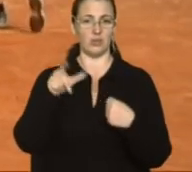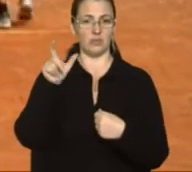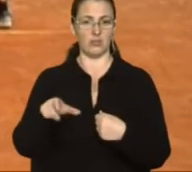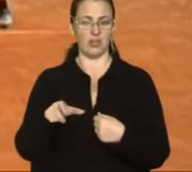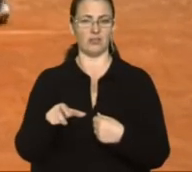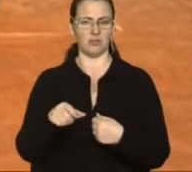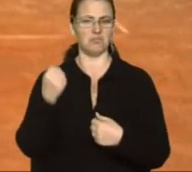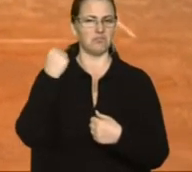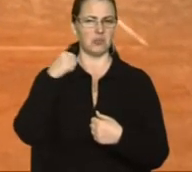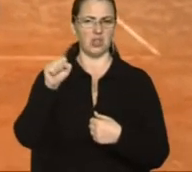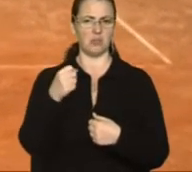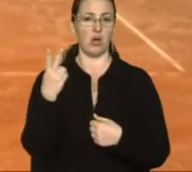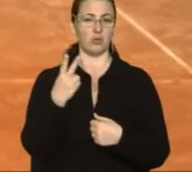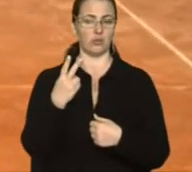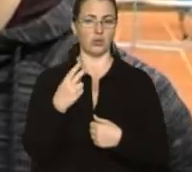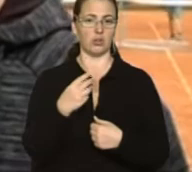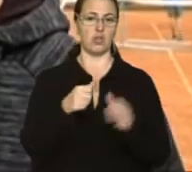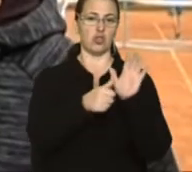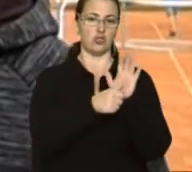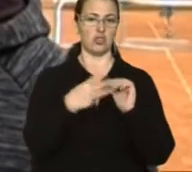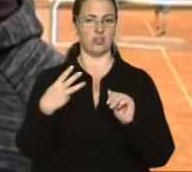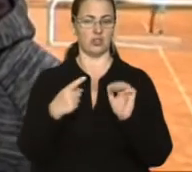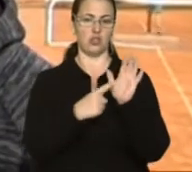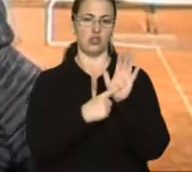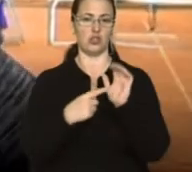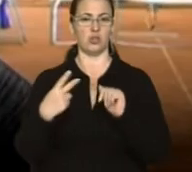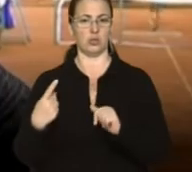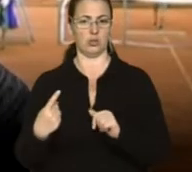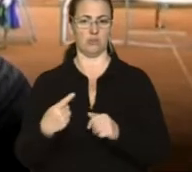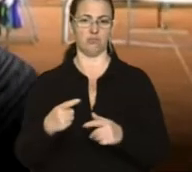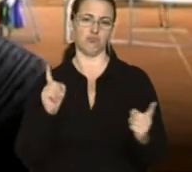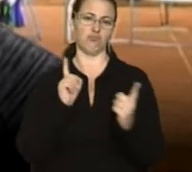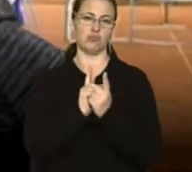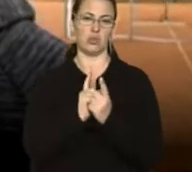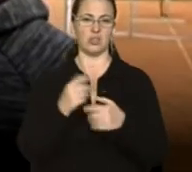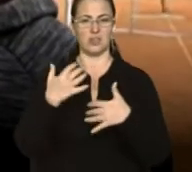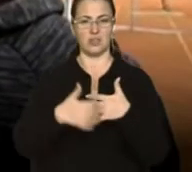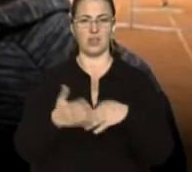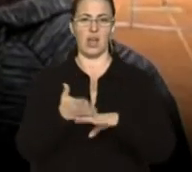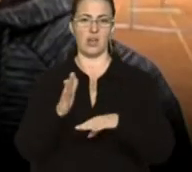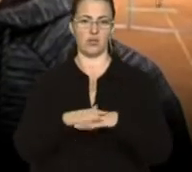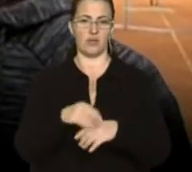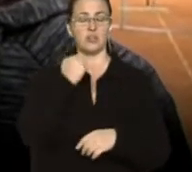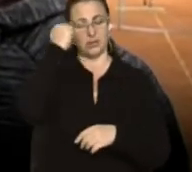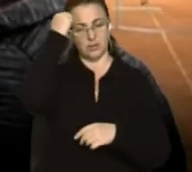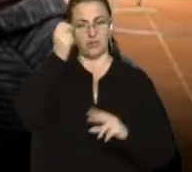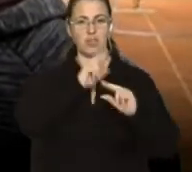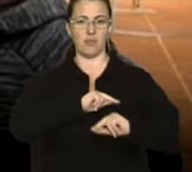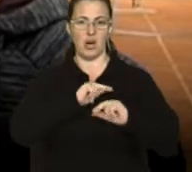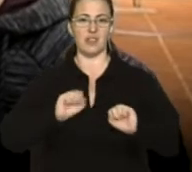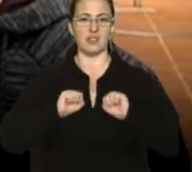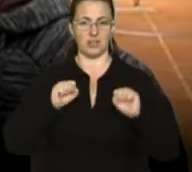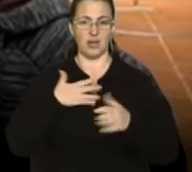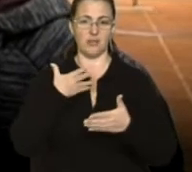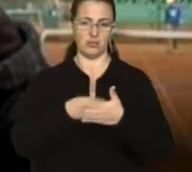у двох сетах 6-3 та 6-1. Поєдинок був в середньої важкості. Завдяки праці і старанням